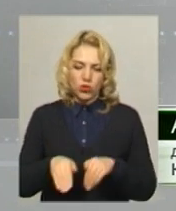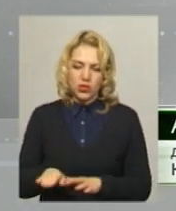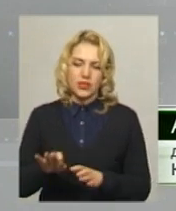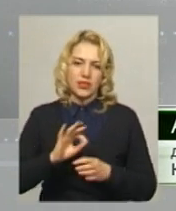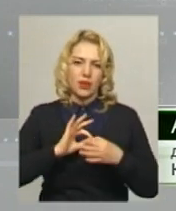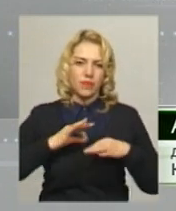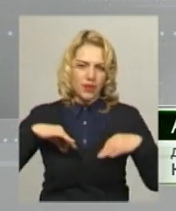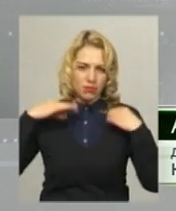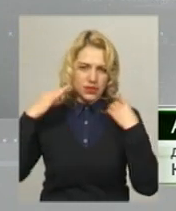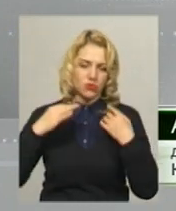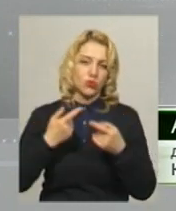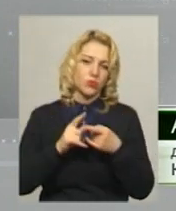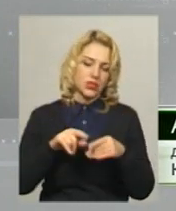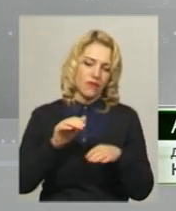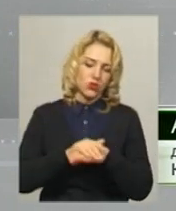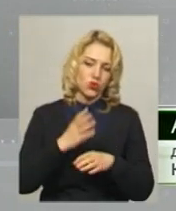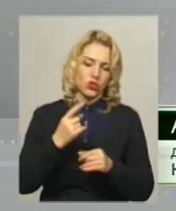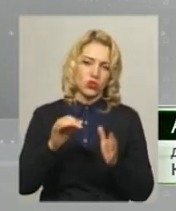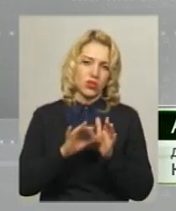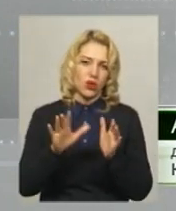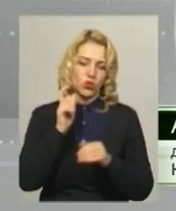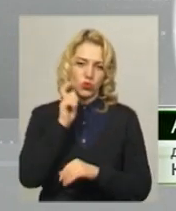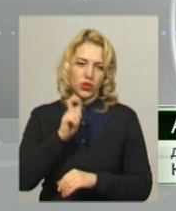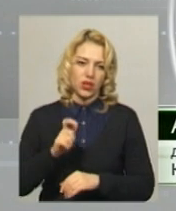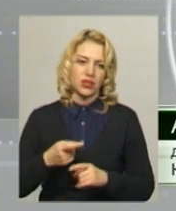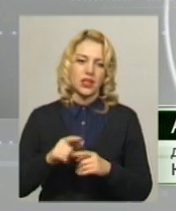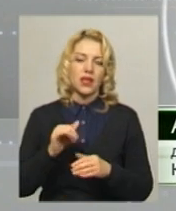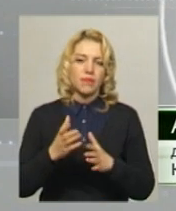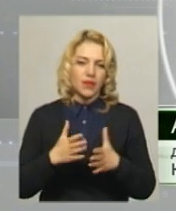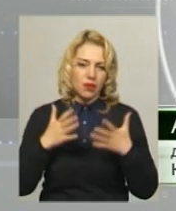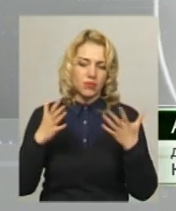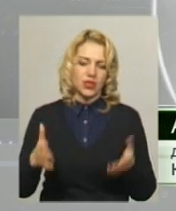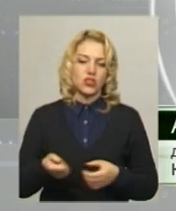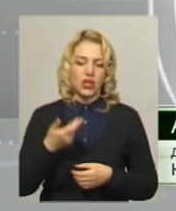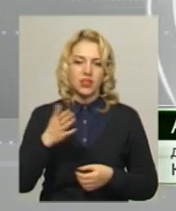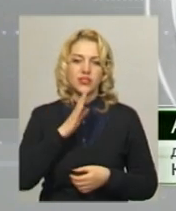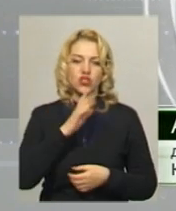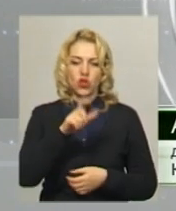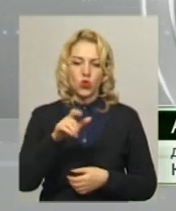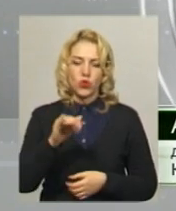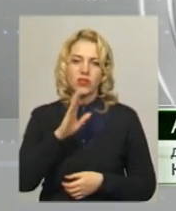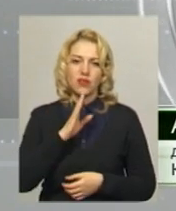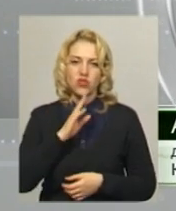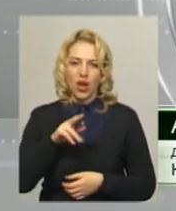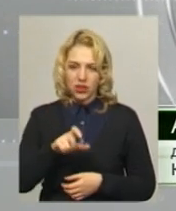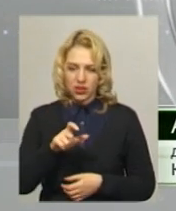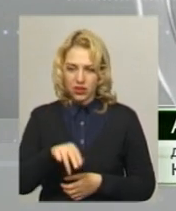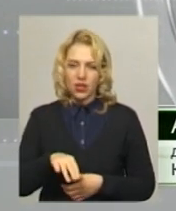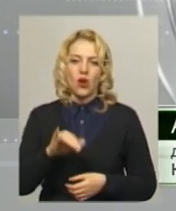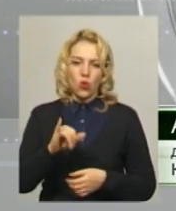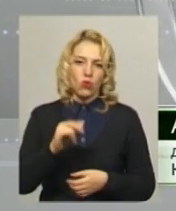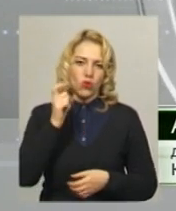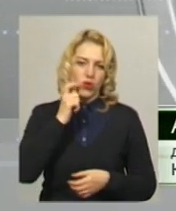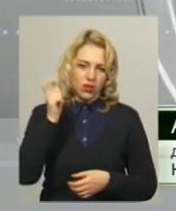зафіксує ще один рекорд України – найбільша кількість жінок і дівчат в українському